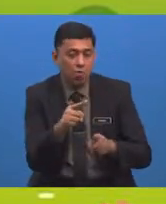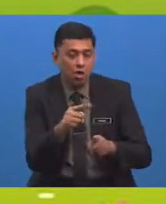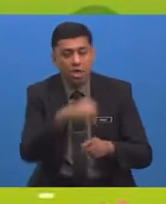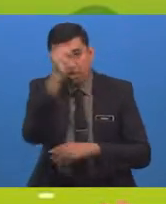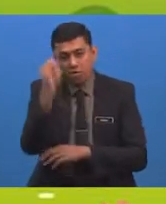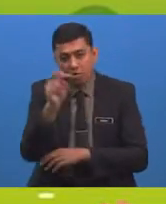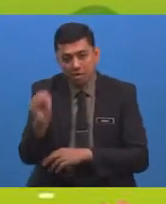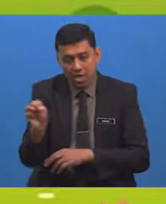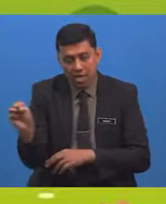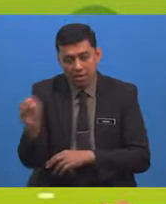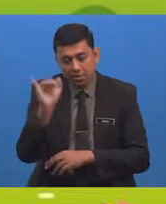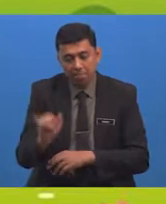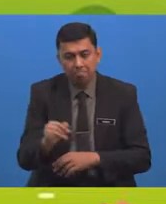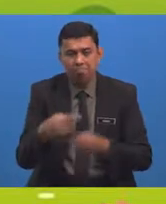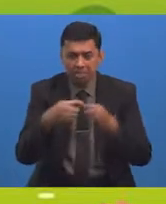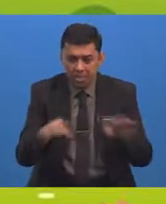Cikgu sediakan